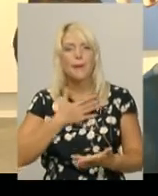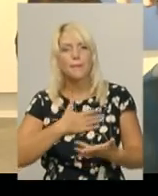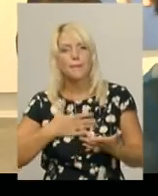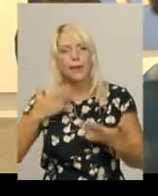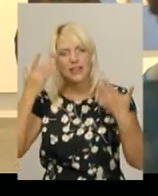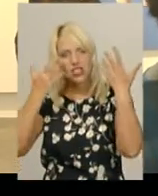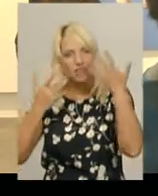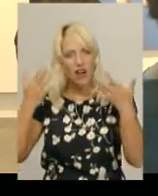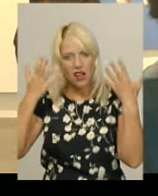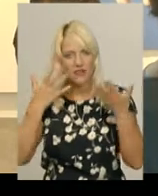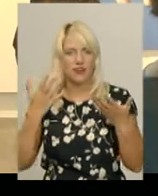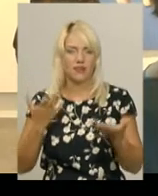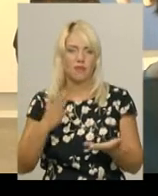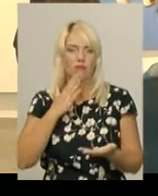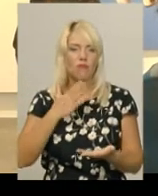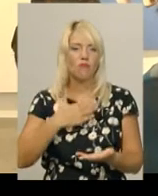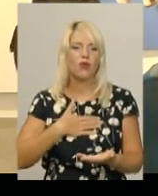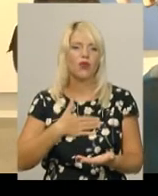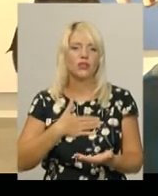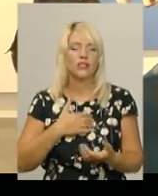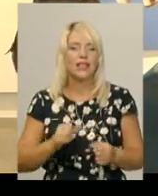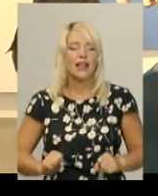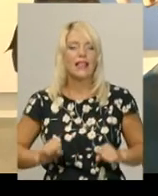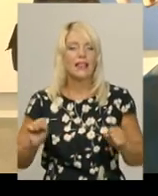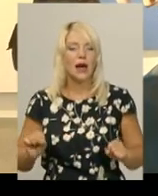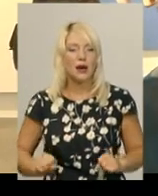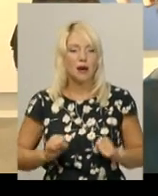намагання